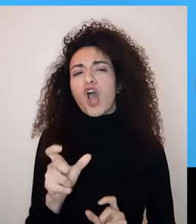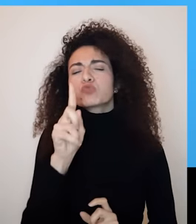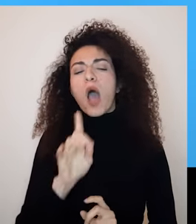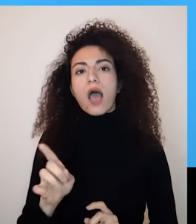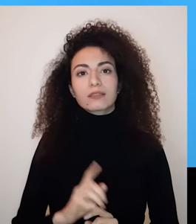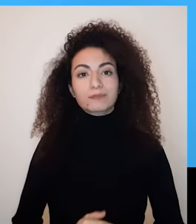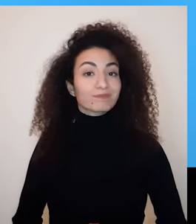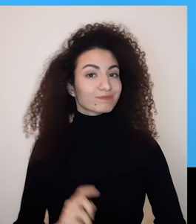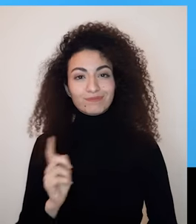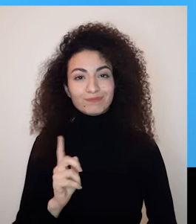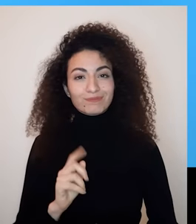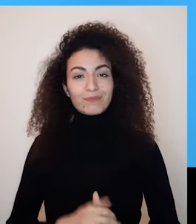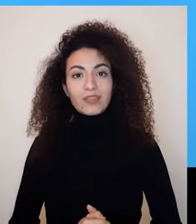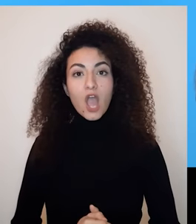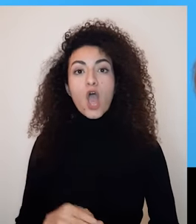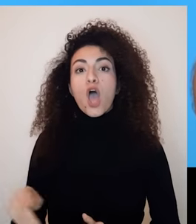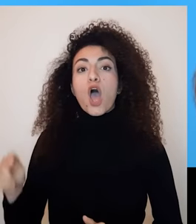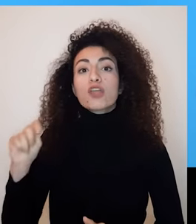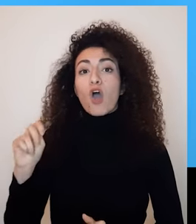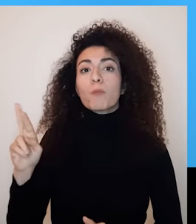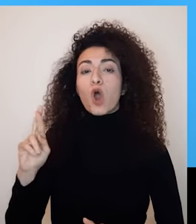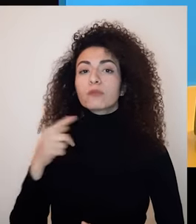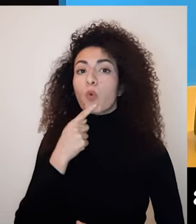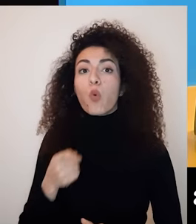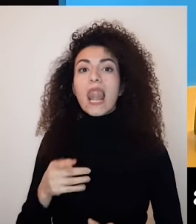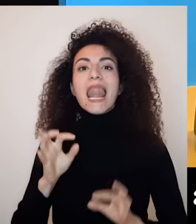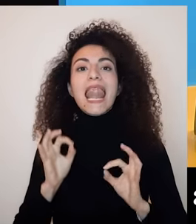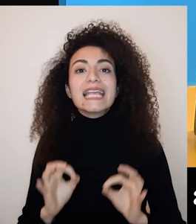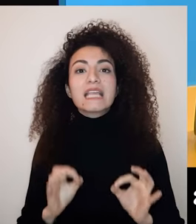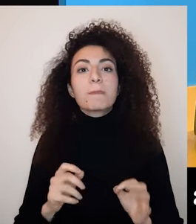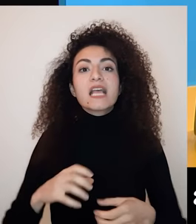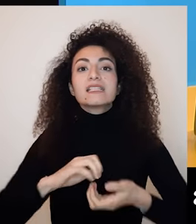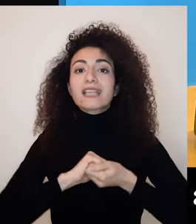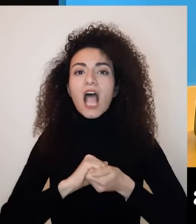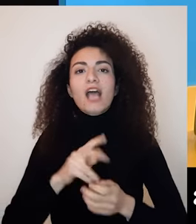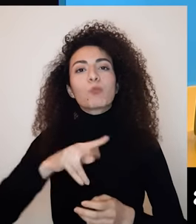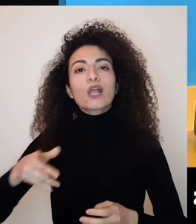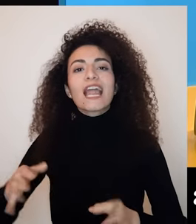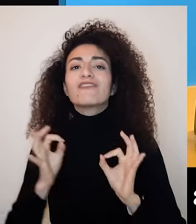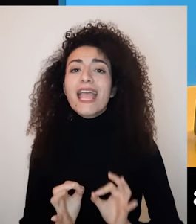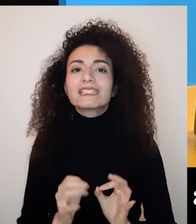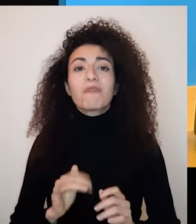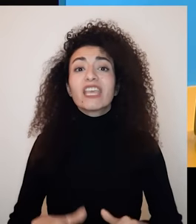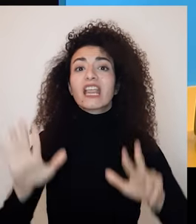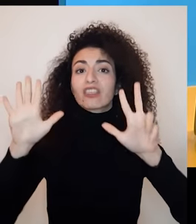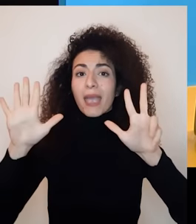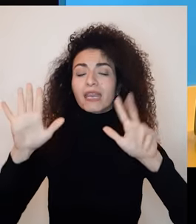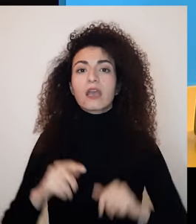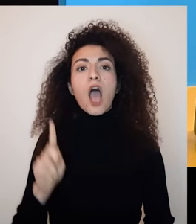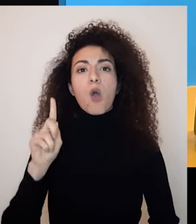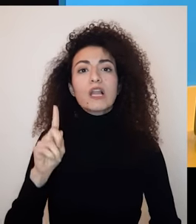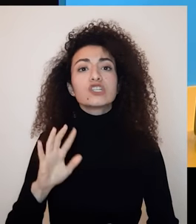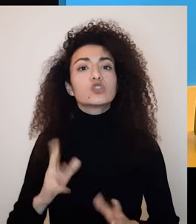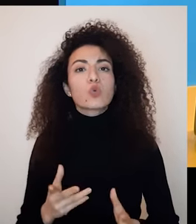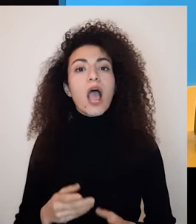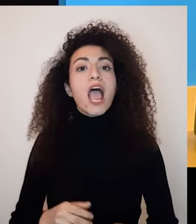بيأكد بهذا المجال على الحاجة إلى تعدد الصدقات وبيصمني في 8 أنواع من الصدقات اللي احنا بحاجة لقلة أول واحد هو